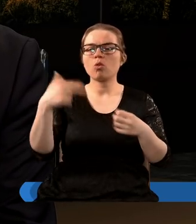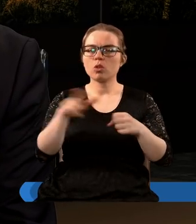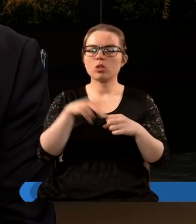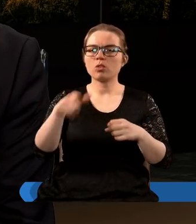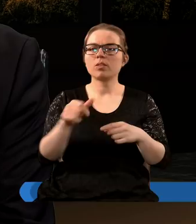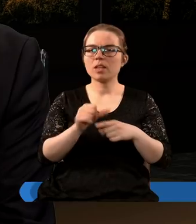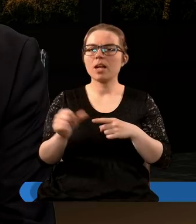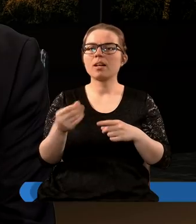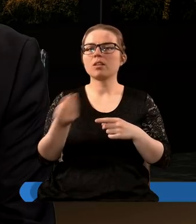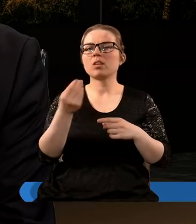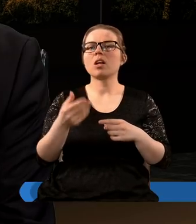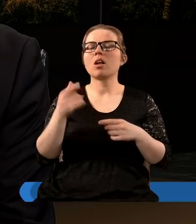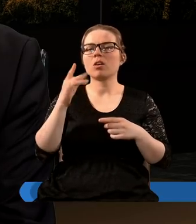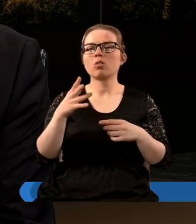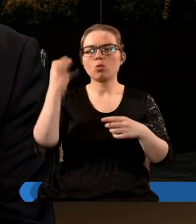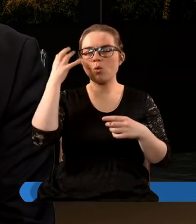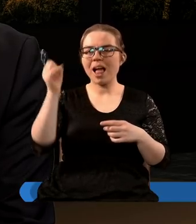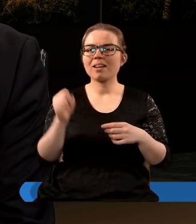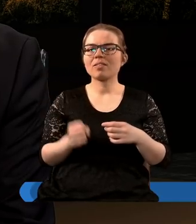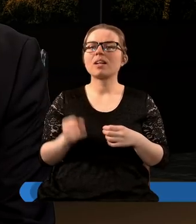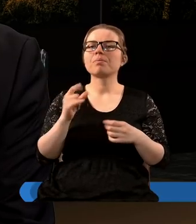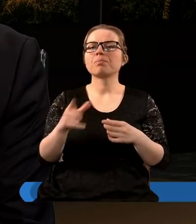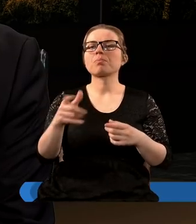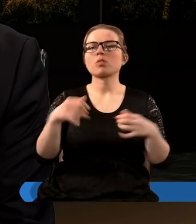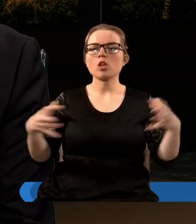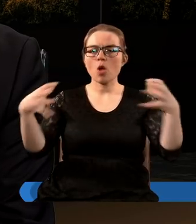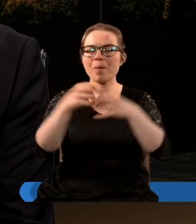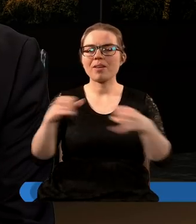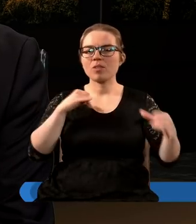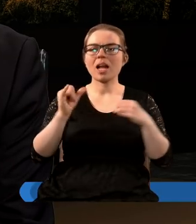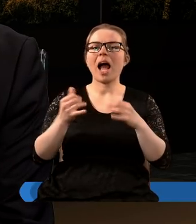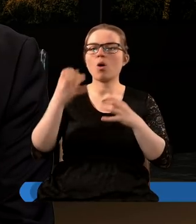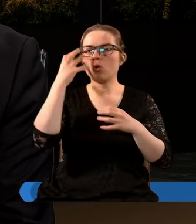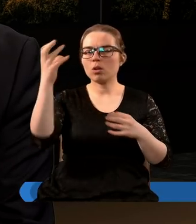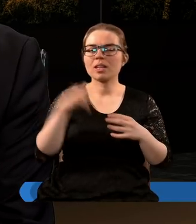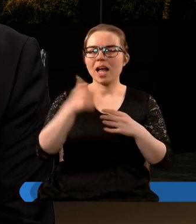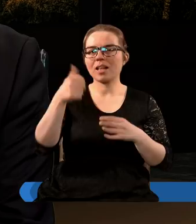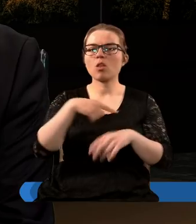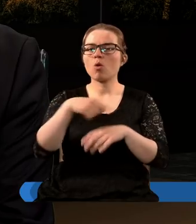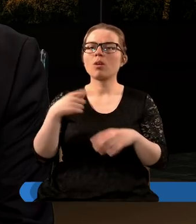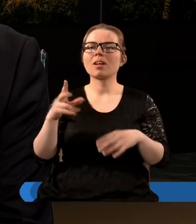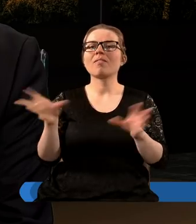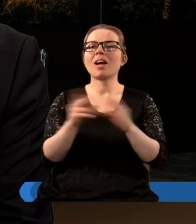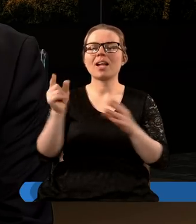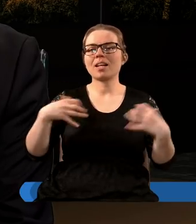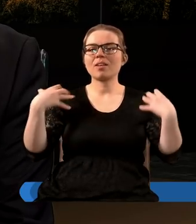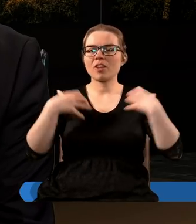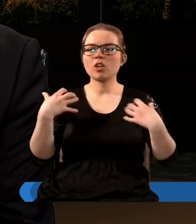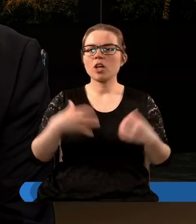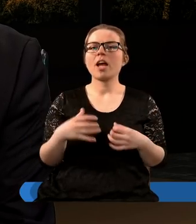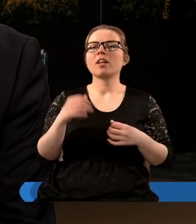jeszcze nie objęli królestwa lecz obejmą władzę jako królowie na jedną godzinę wraz ze